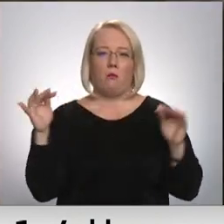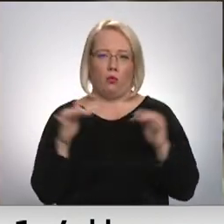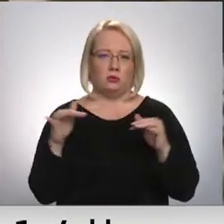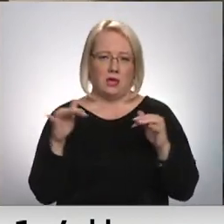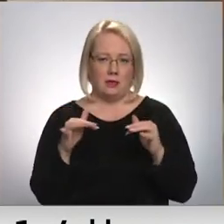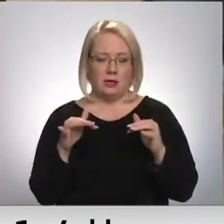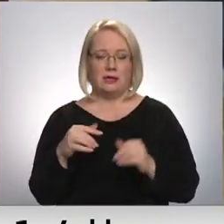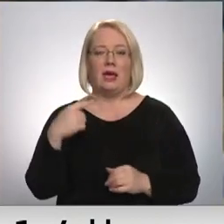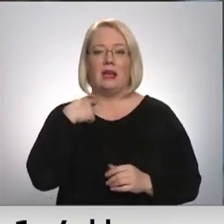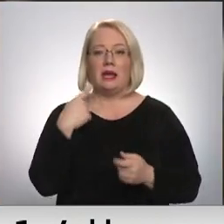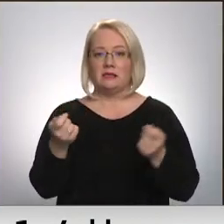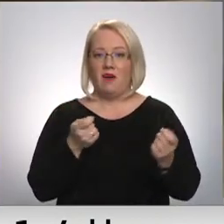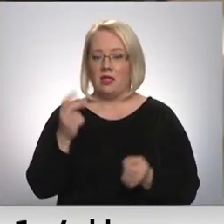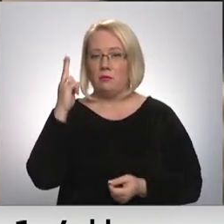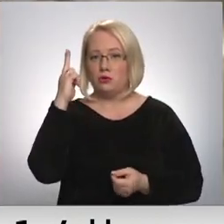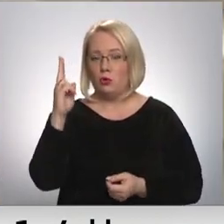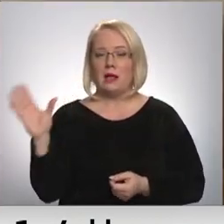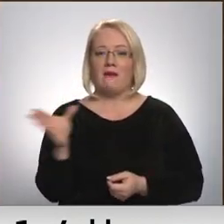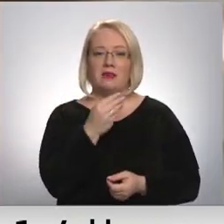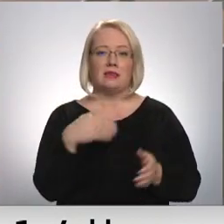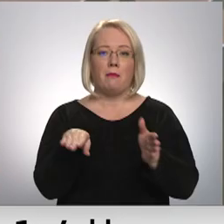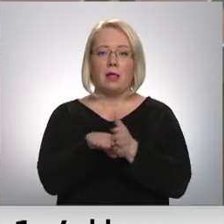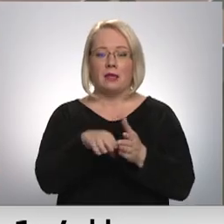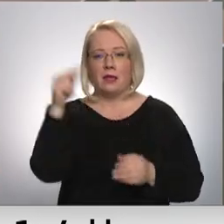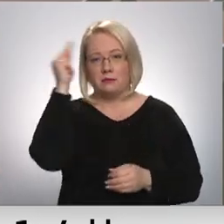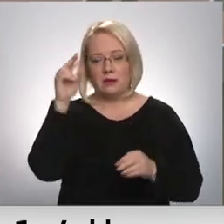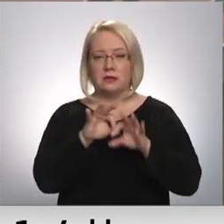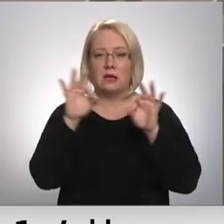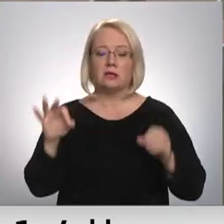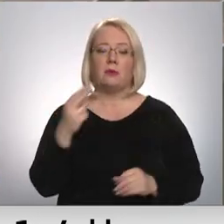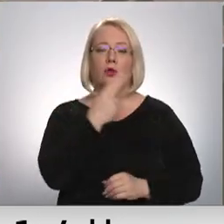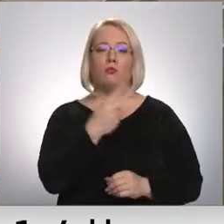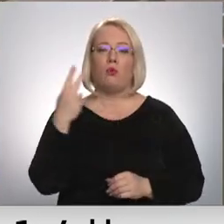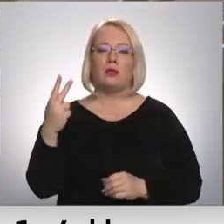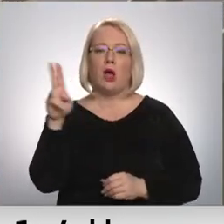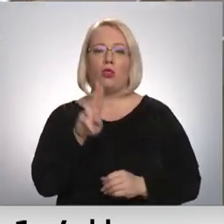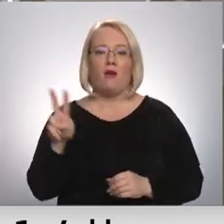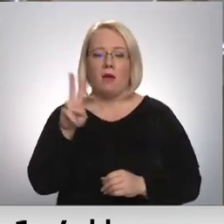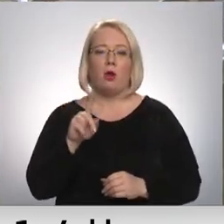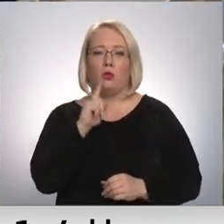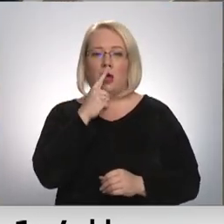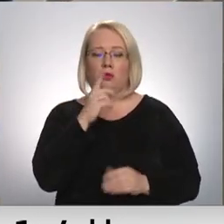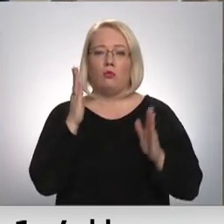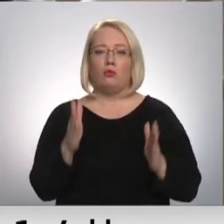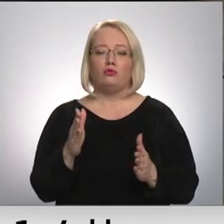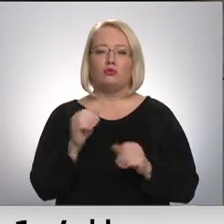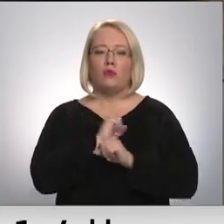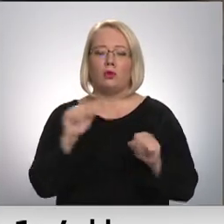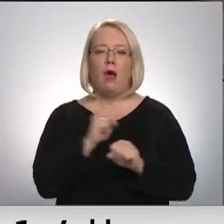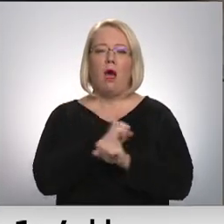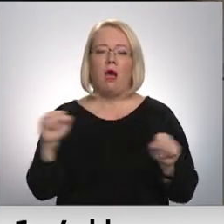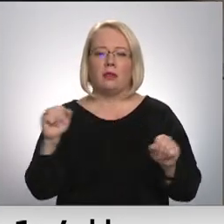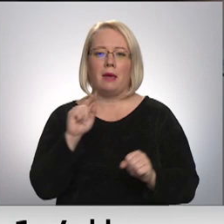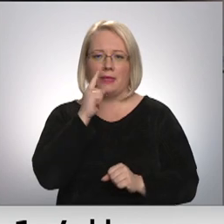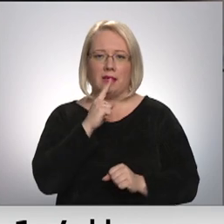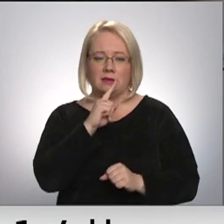Rīgas vadības sola, visiem klātienas mācības atsāksies 22. novembrī, un testēšana tiks nodrošināta ar antigēnu testiem